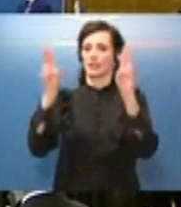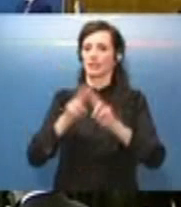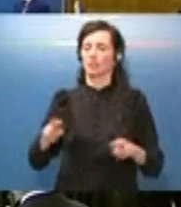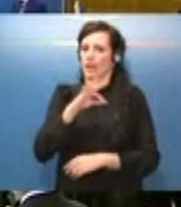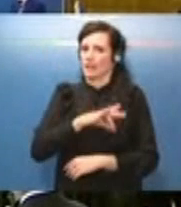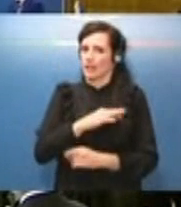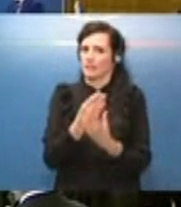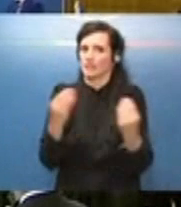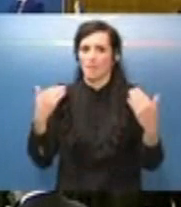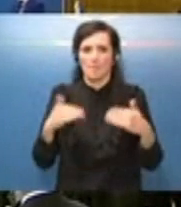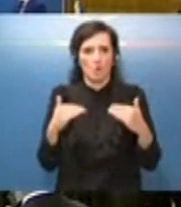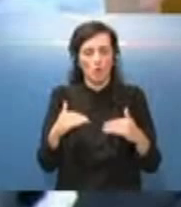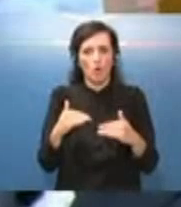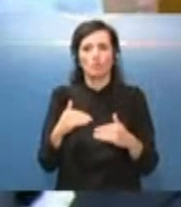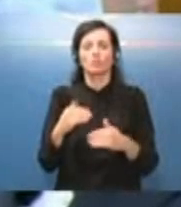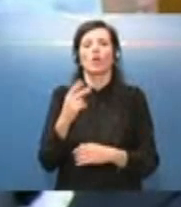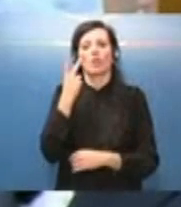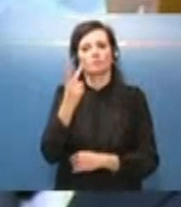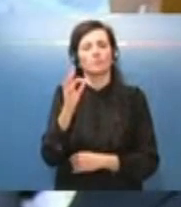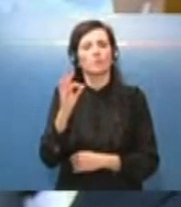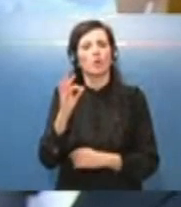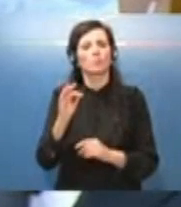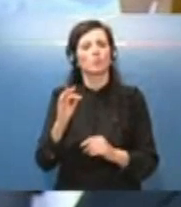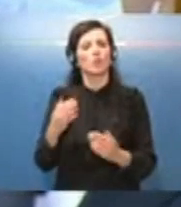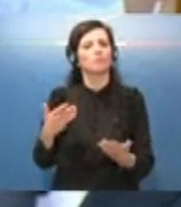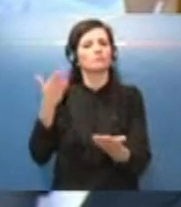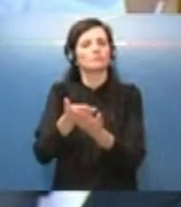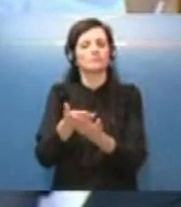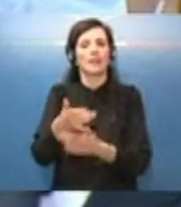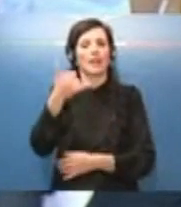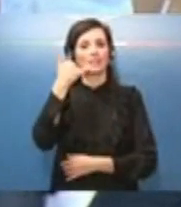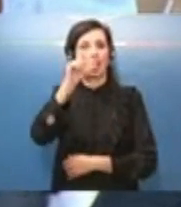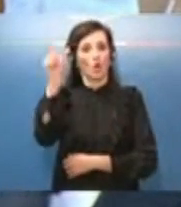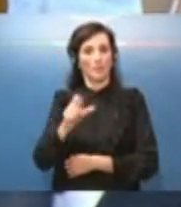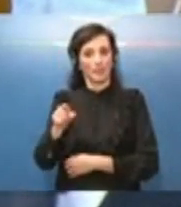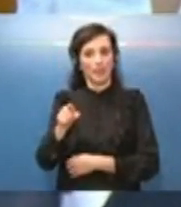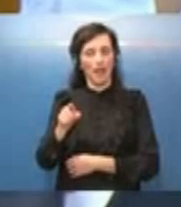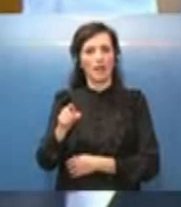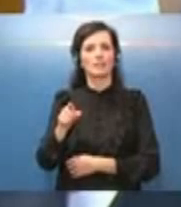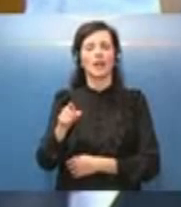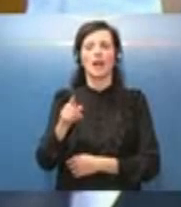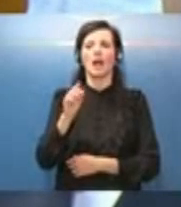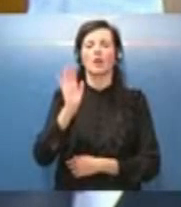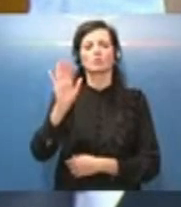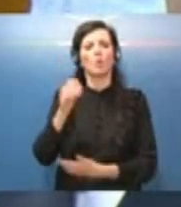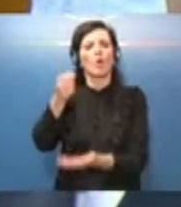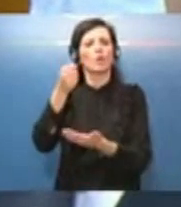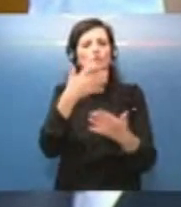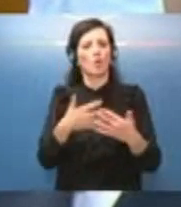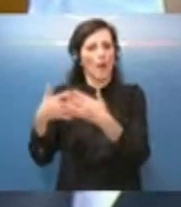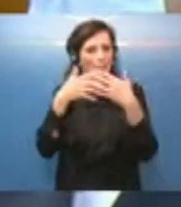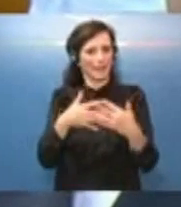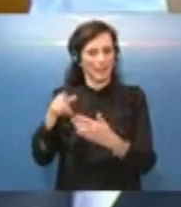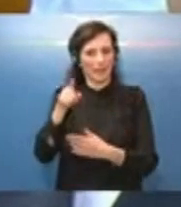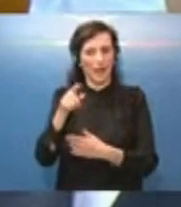quindi l'offerta è arrivata sul tavolo di Telecom Italia da parte del Fondo americano KKR. Volevo chiederle